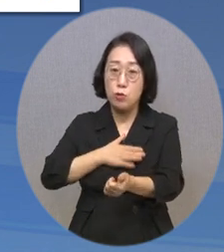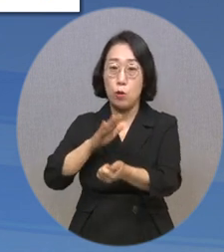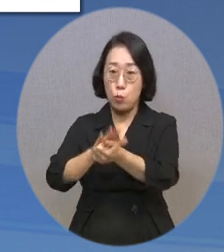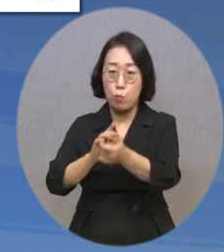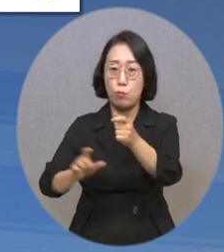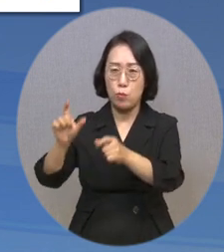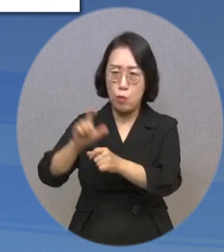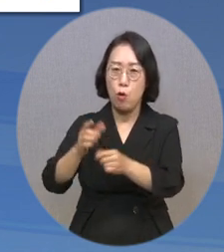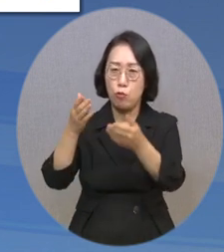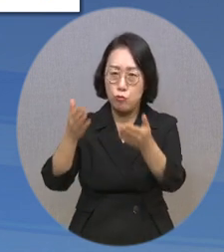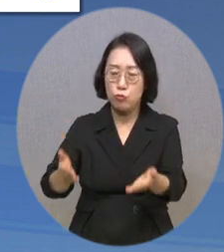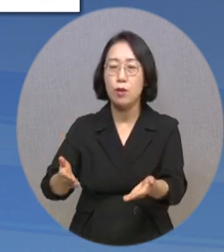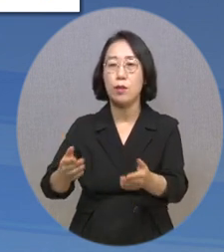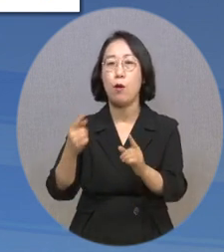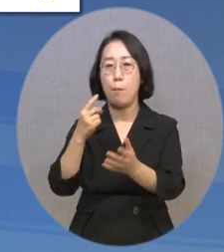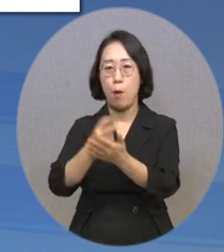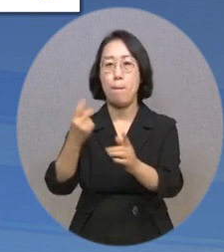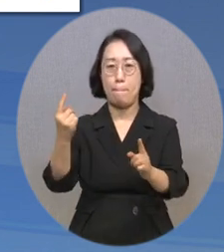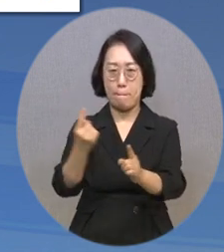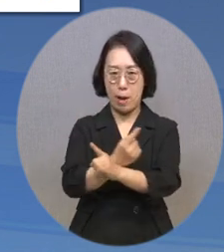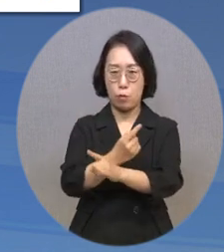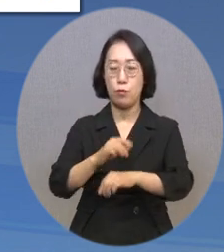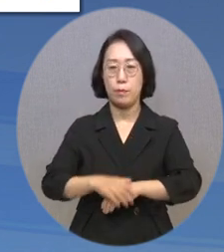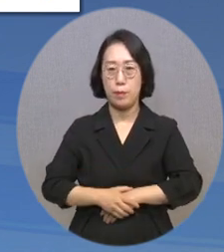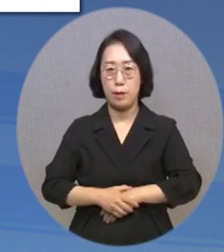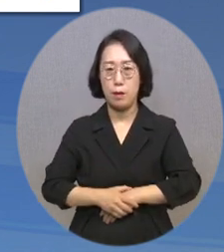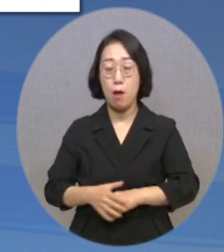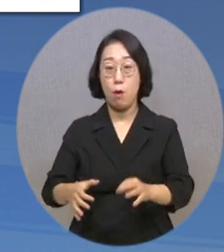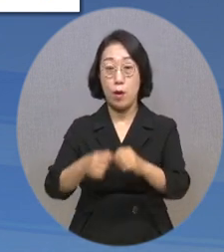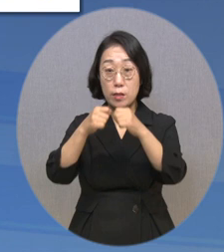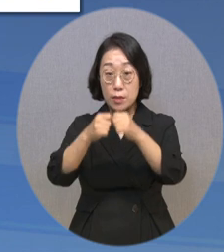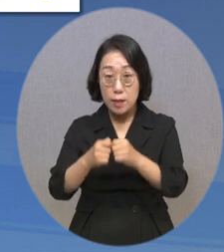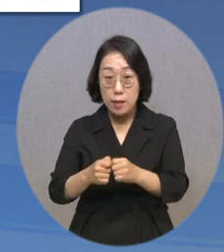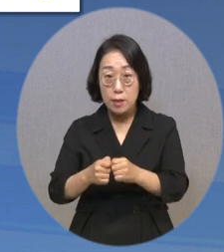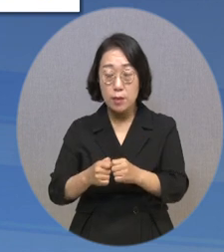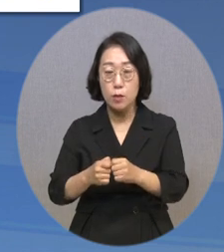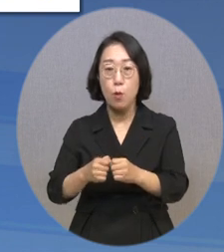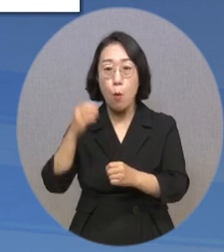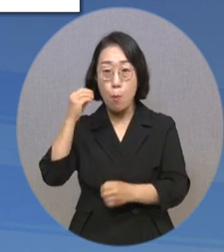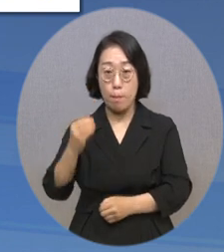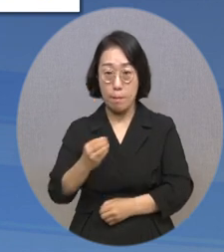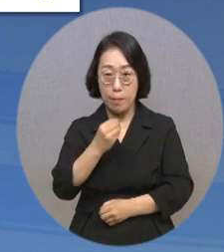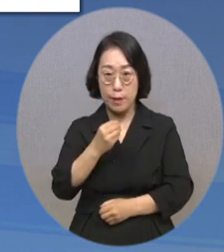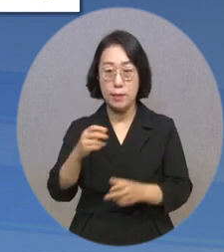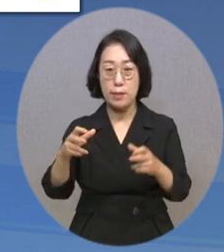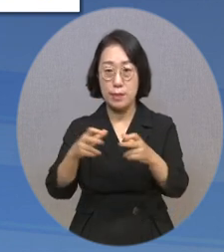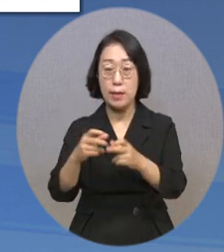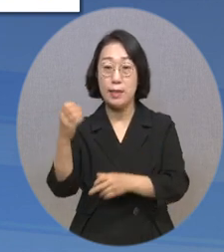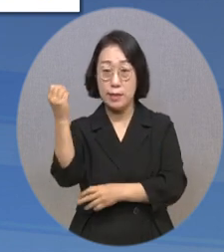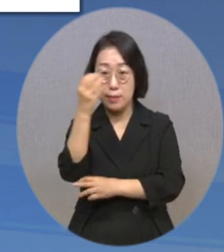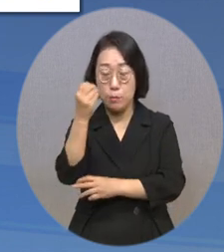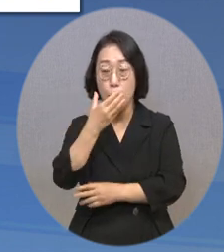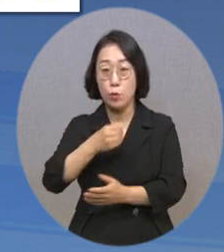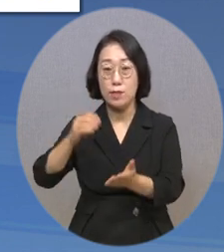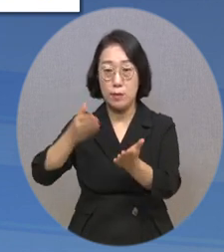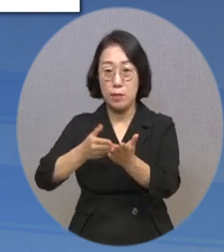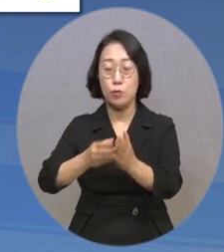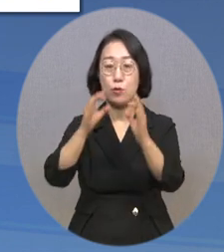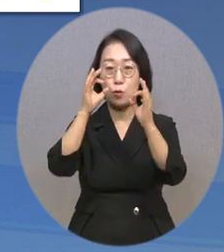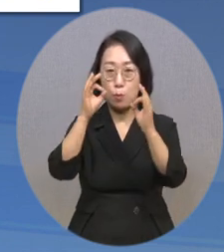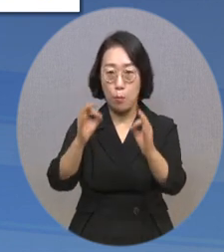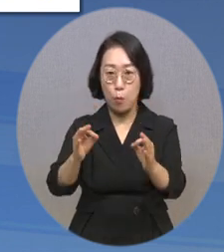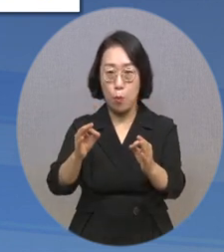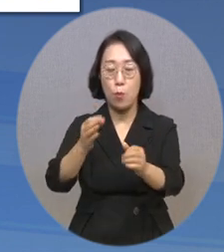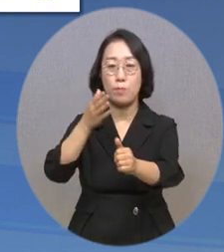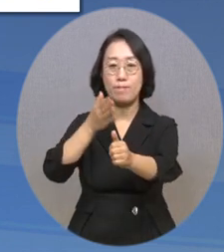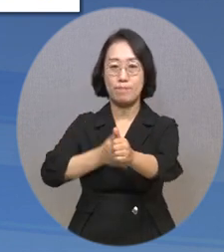보완하겠다고 전했습니다. 이 밖의 자세한 사항은 웰피아 뉴스 홈페이지와 장애인신문, 복지TV 뉴스를 통해